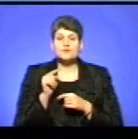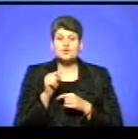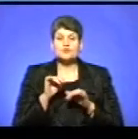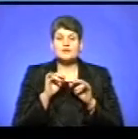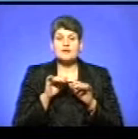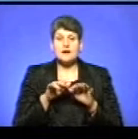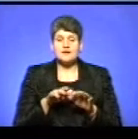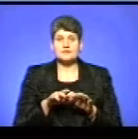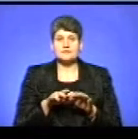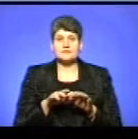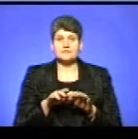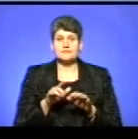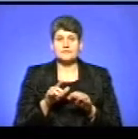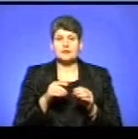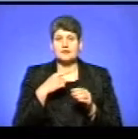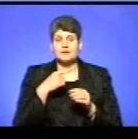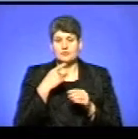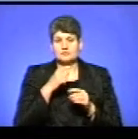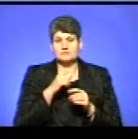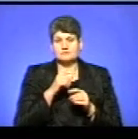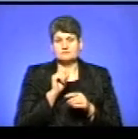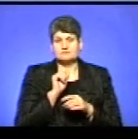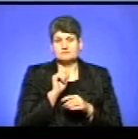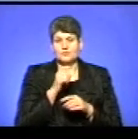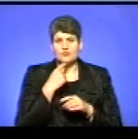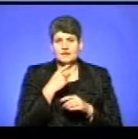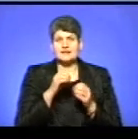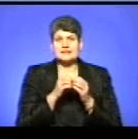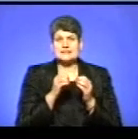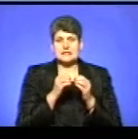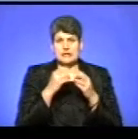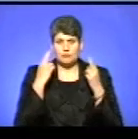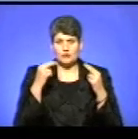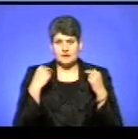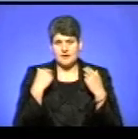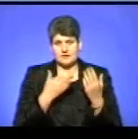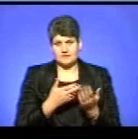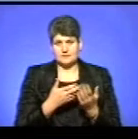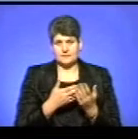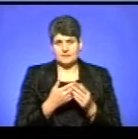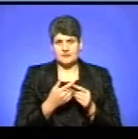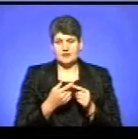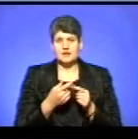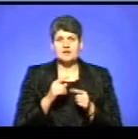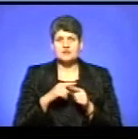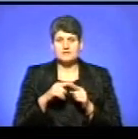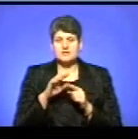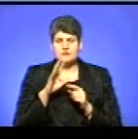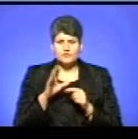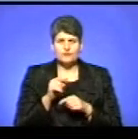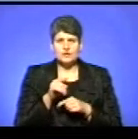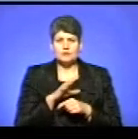діяльність інкримінували десятьом монахам. І то швидше всього, що вони були католиками, а